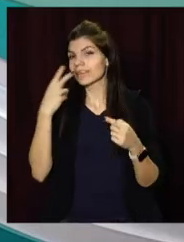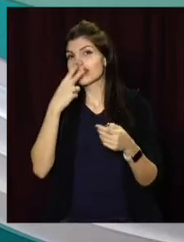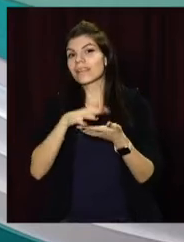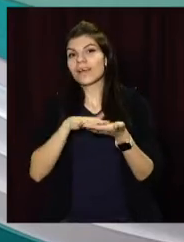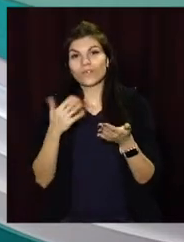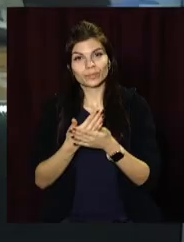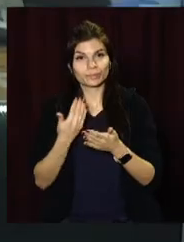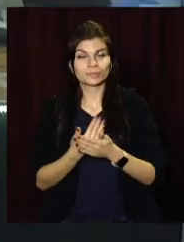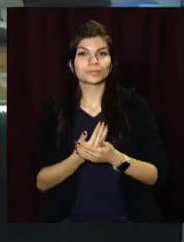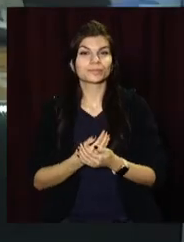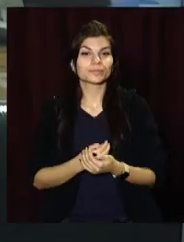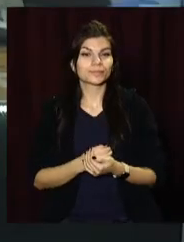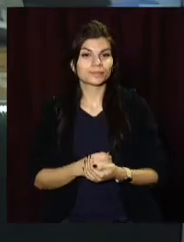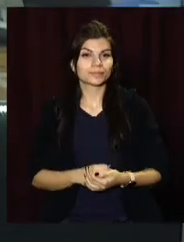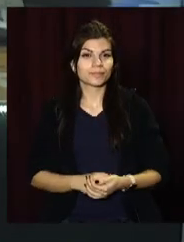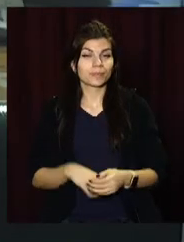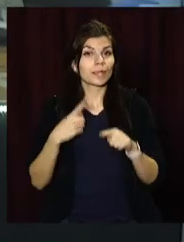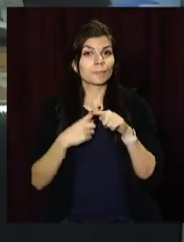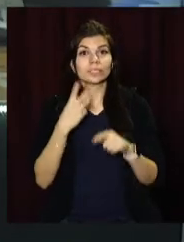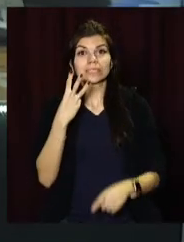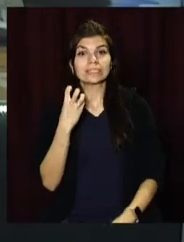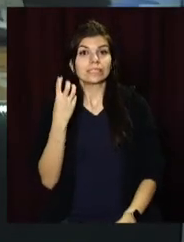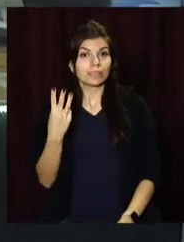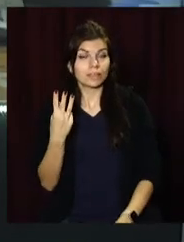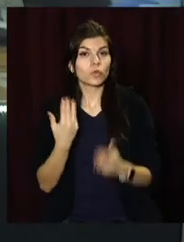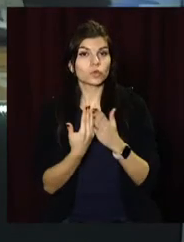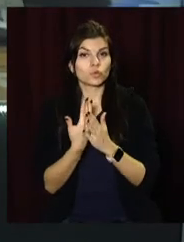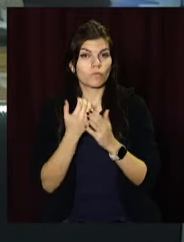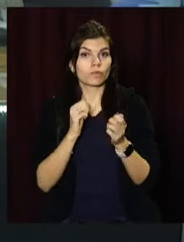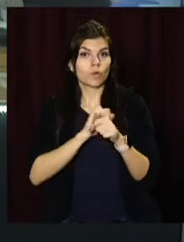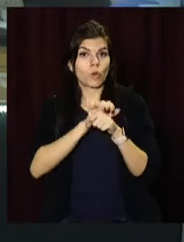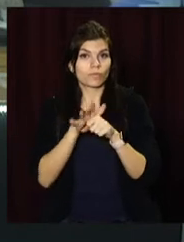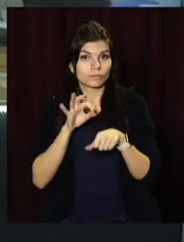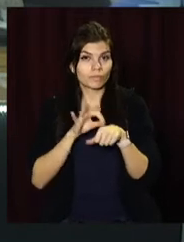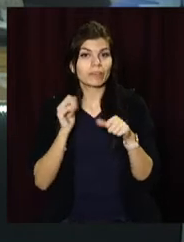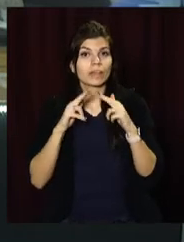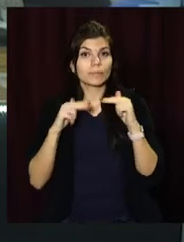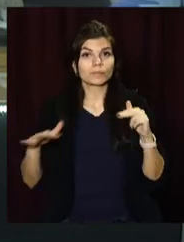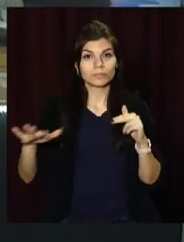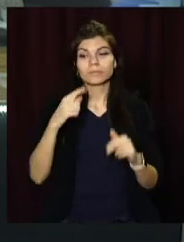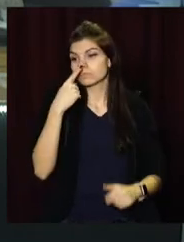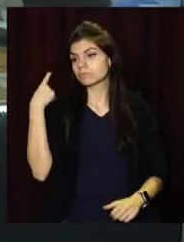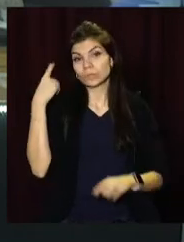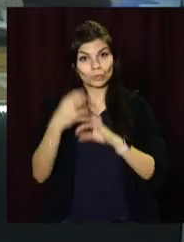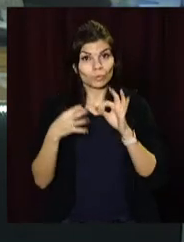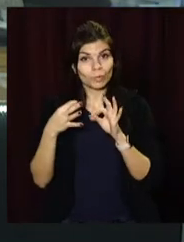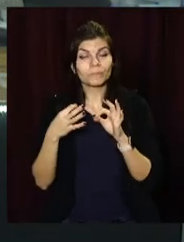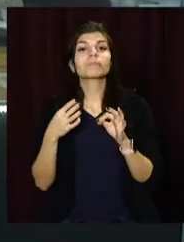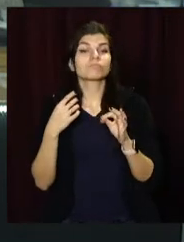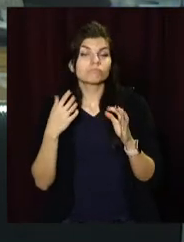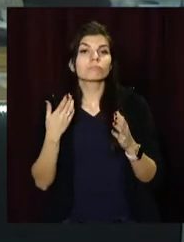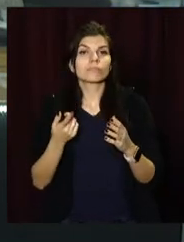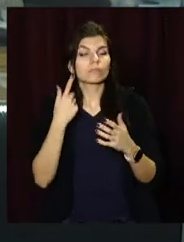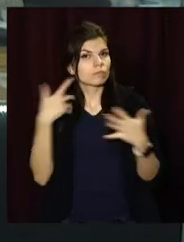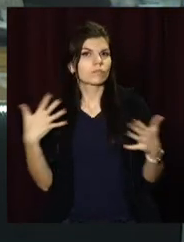далі у випуску. Плюс 303 – стільки нових випадків коронавірусу на Дніпропетровщині за минулу добу. Традиційно в